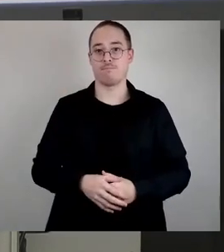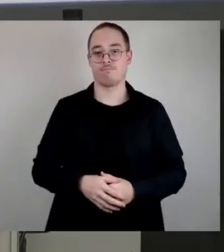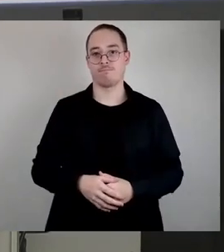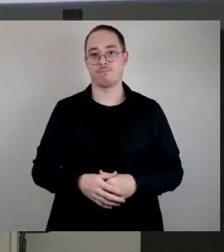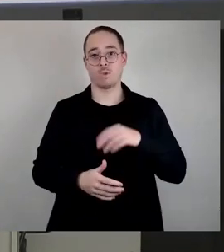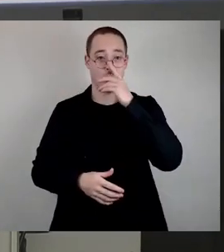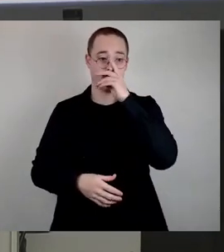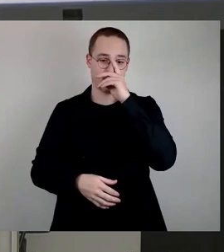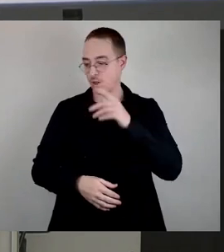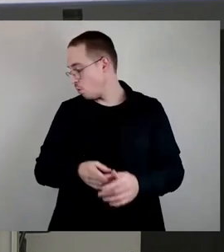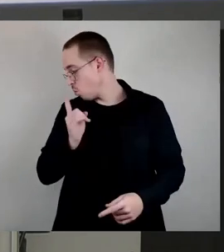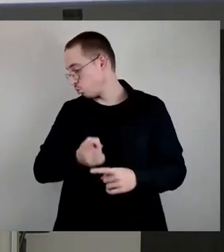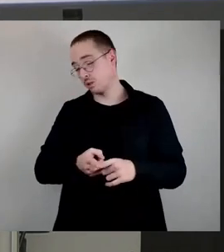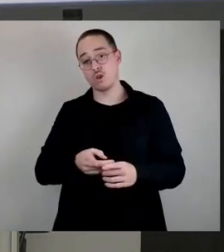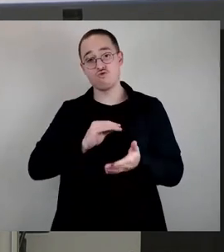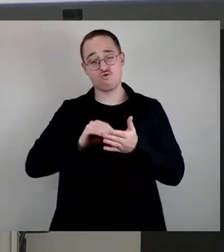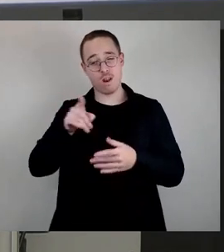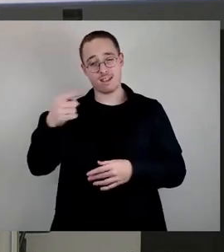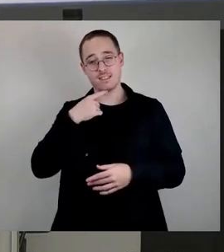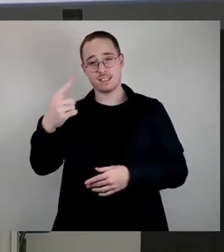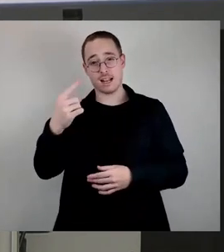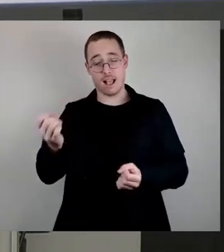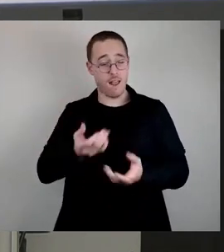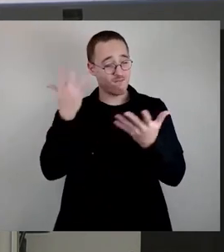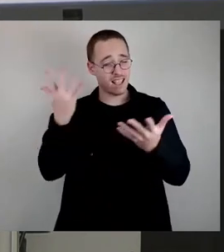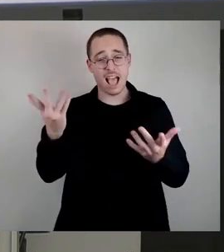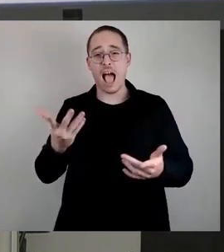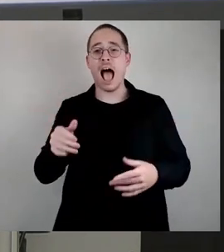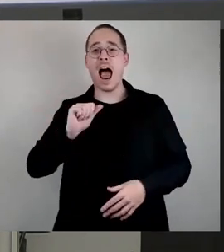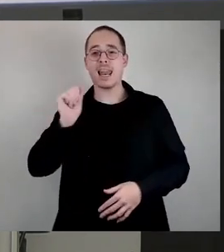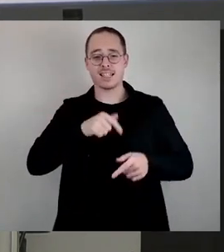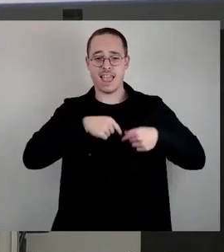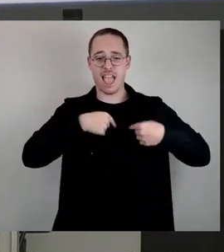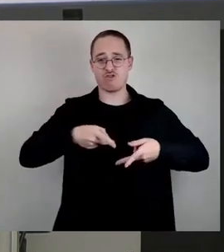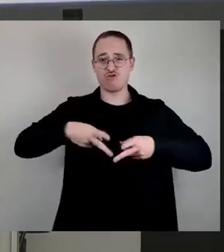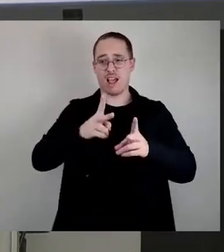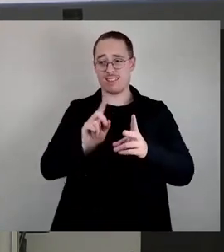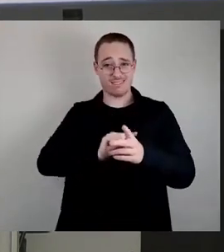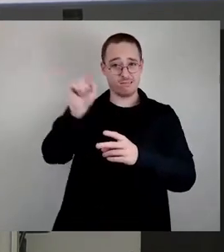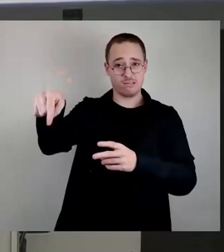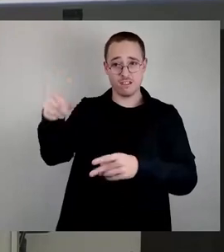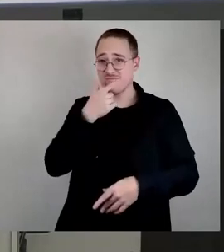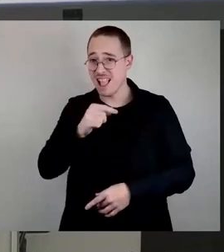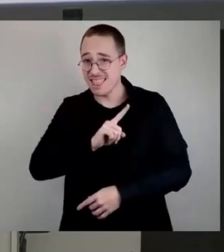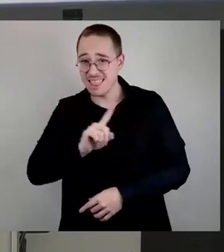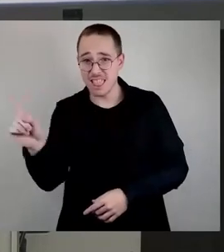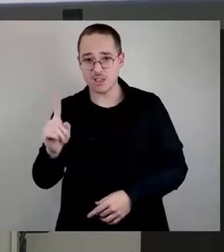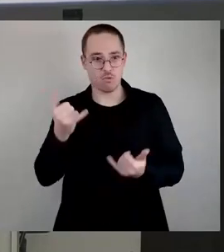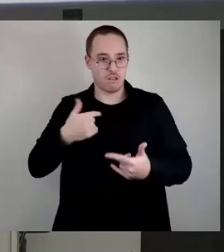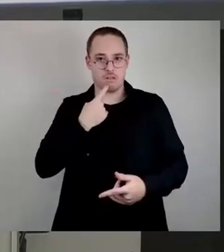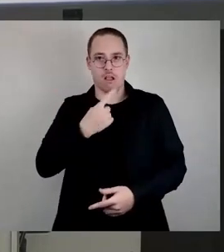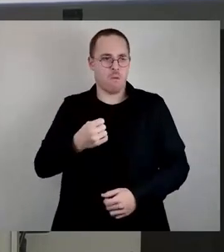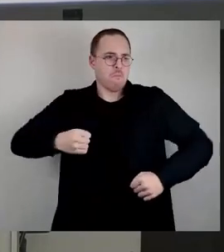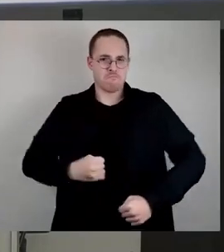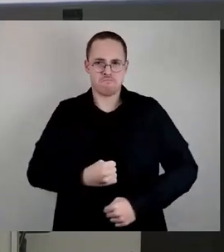ganz klar, wir wollen nicht auf die Alexanderherzenstraße. Da kann man jetzt nie aufstampfen mit dem Fuß, Wendt, und sagen, doch, ihr